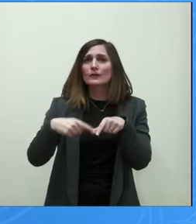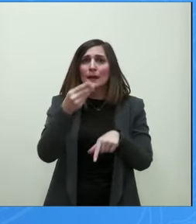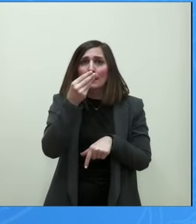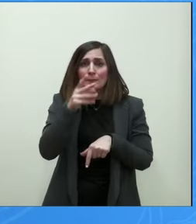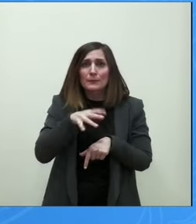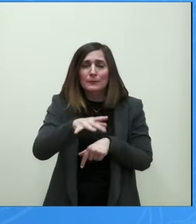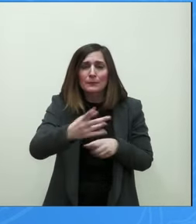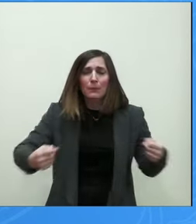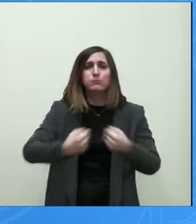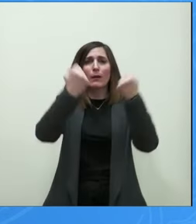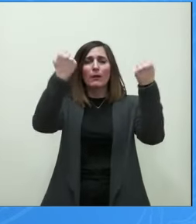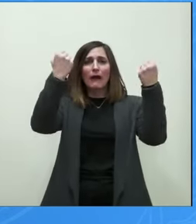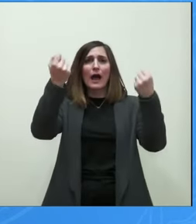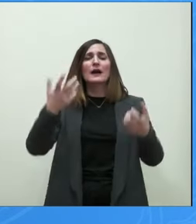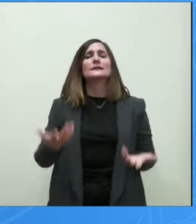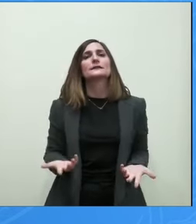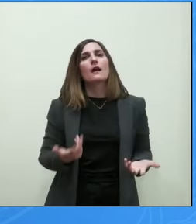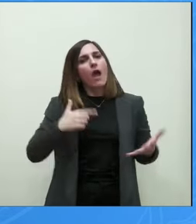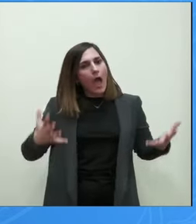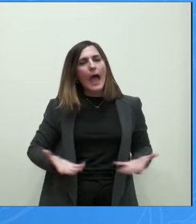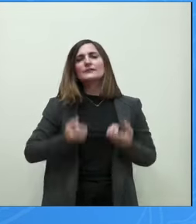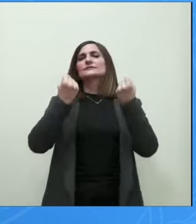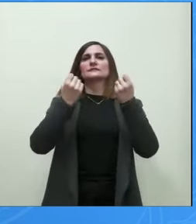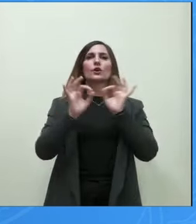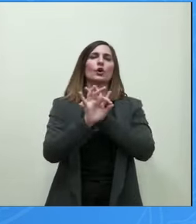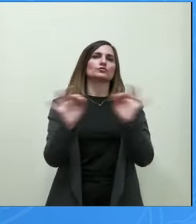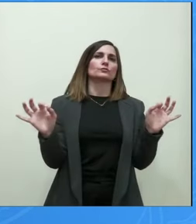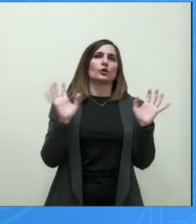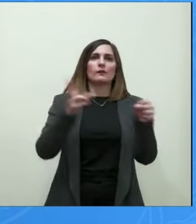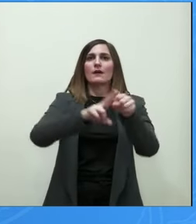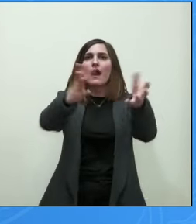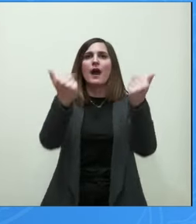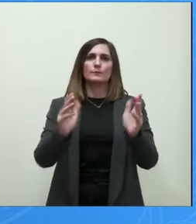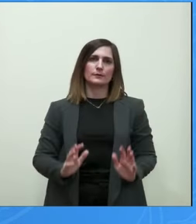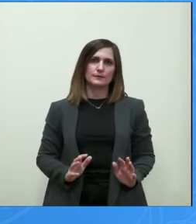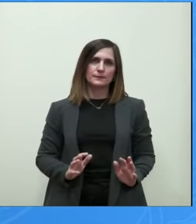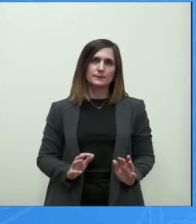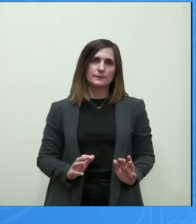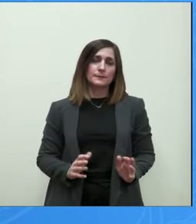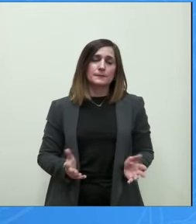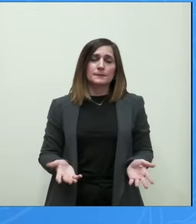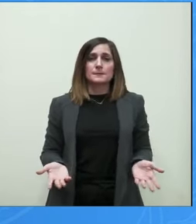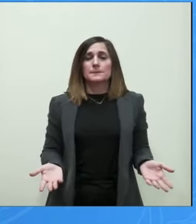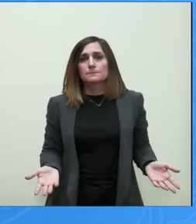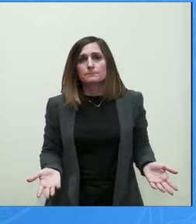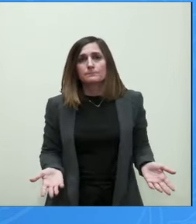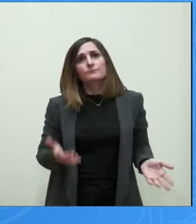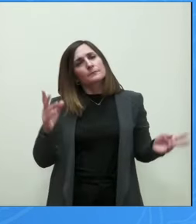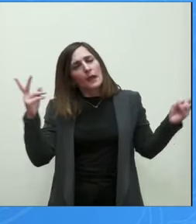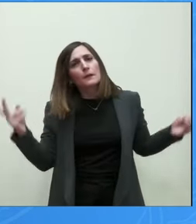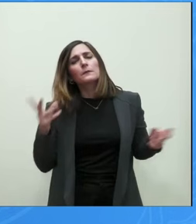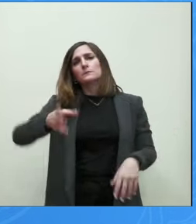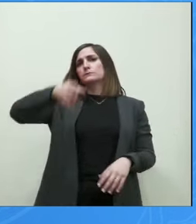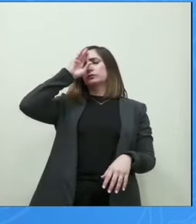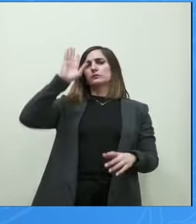νέο ατύχημα ευτυχώς δεν ήταν θανατηφόρο δεν ήταν βαρύ